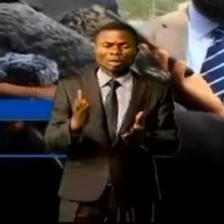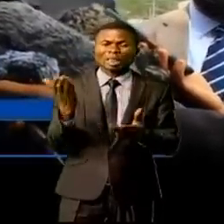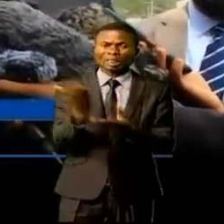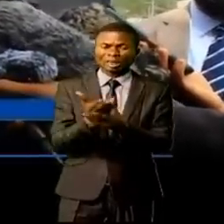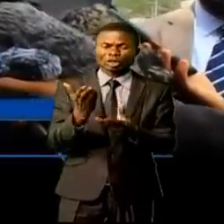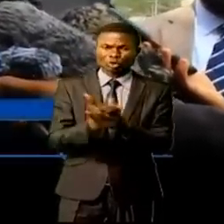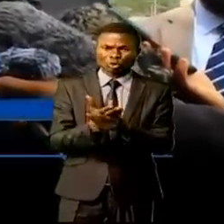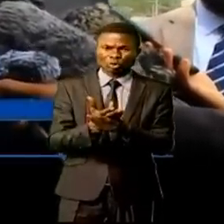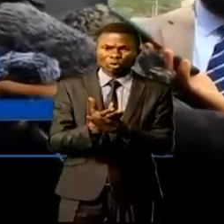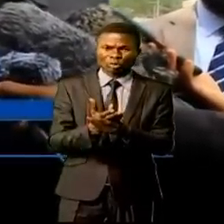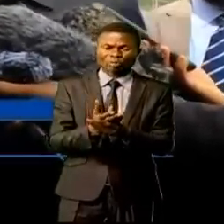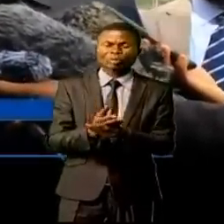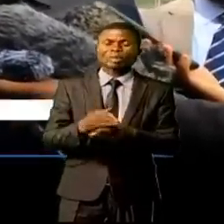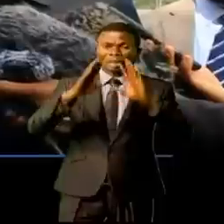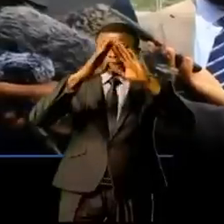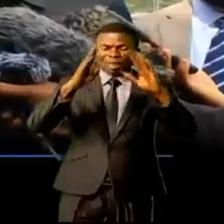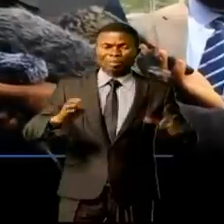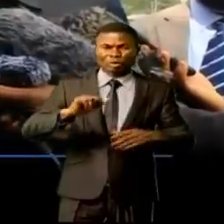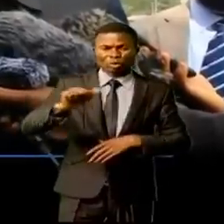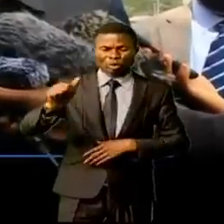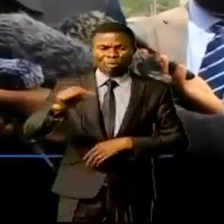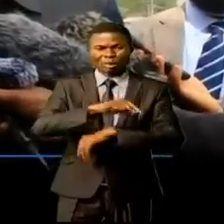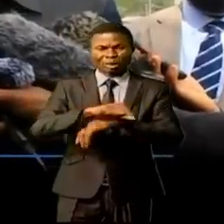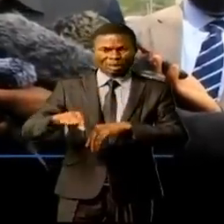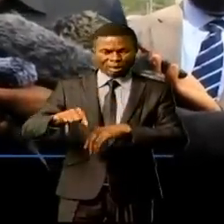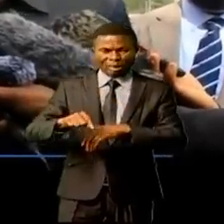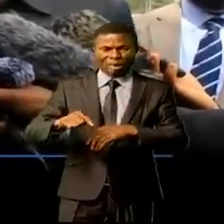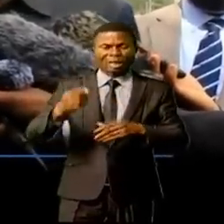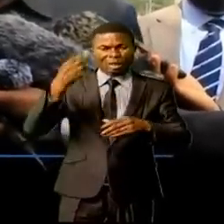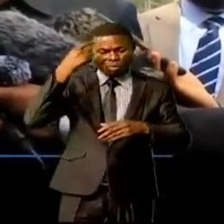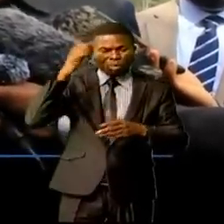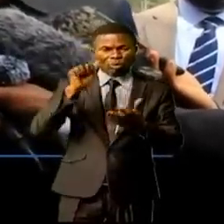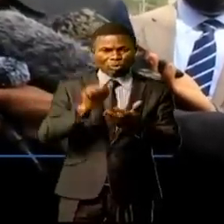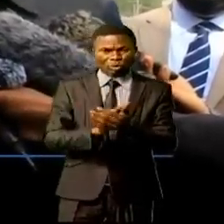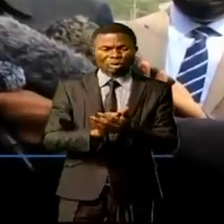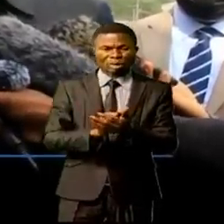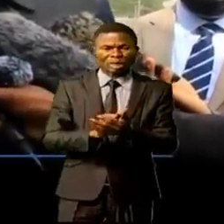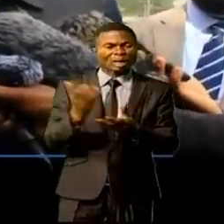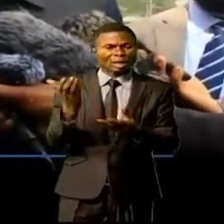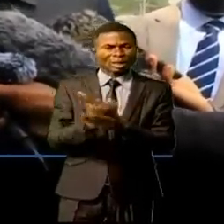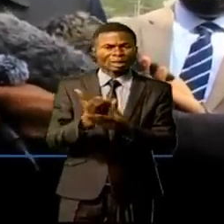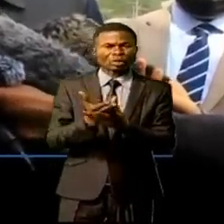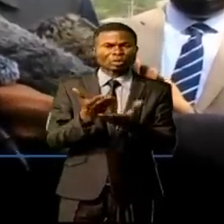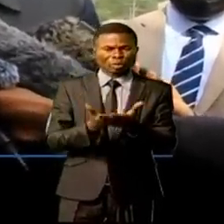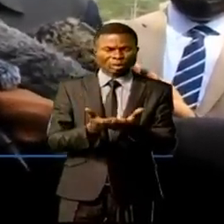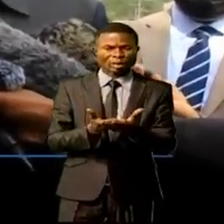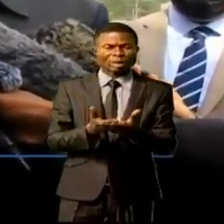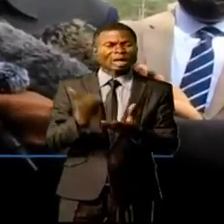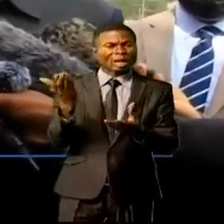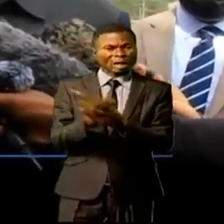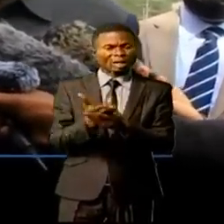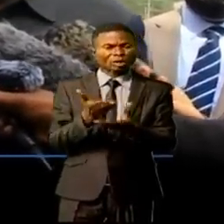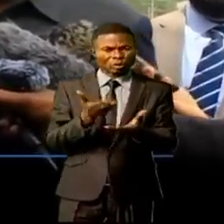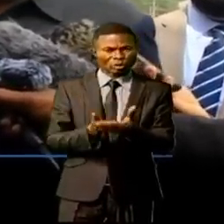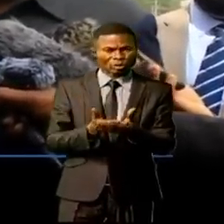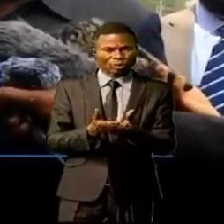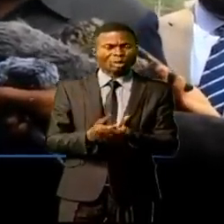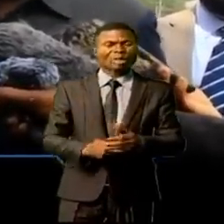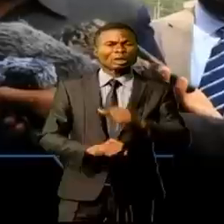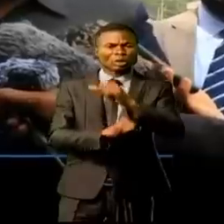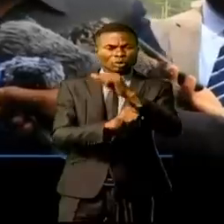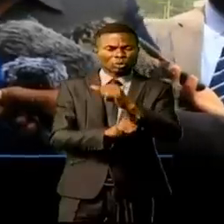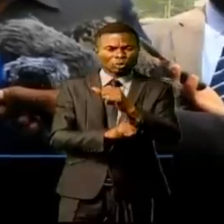de leur patrimoine. Non, non, ces titres, c'est pas peu. Ces titres-là vont arriver jusqu'à 200,